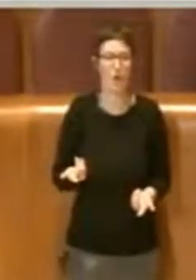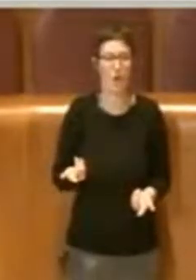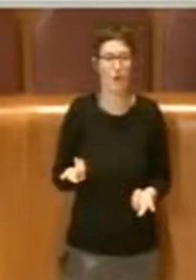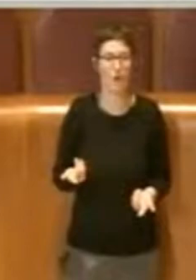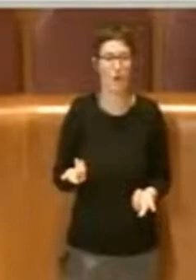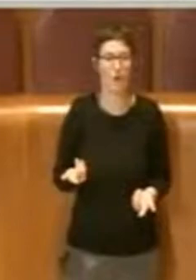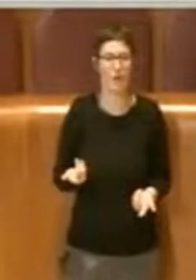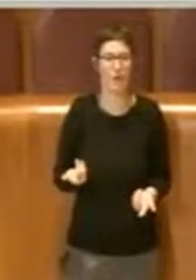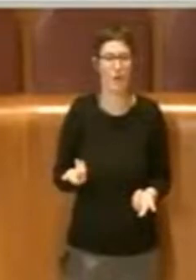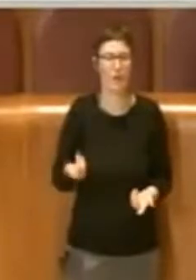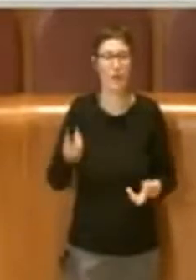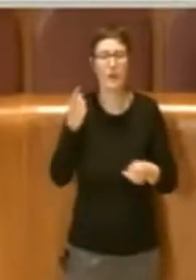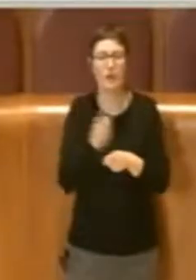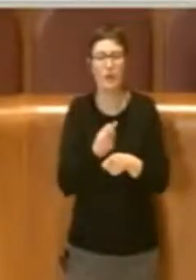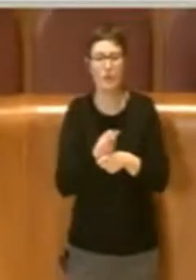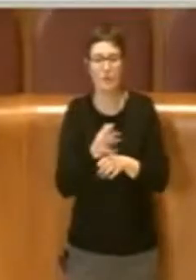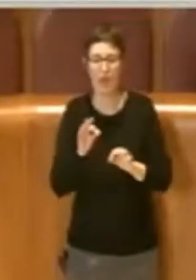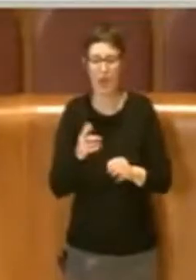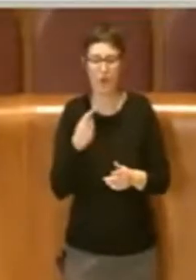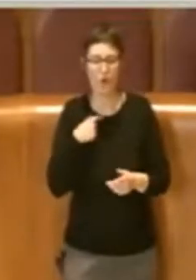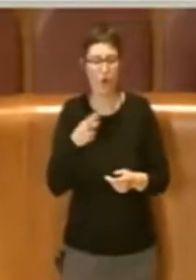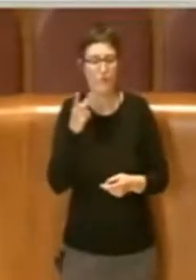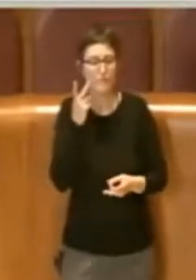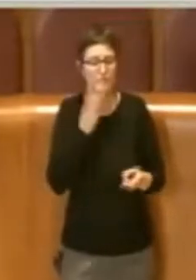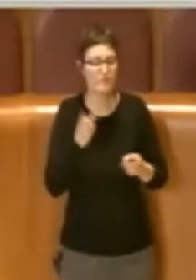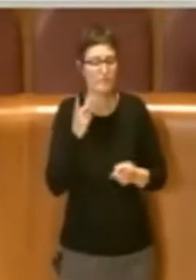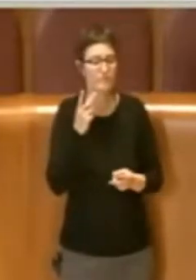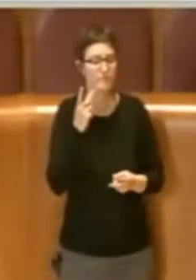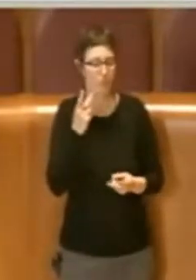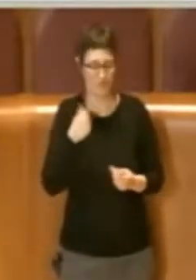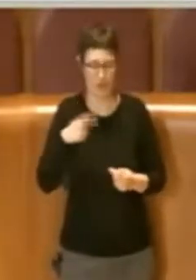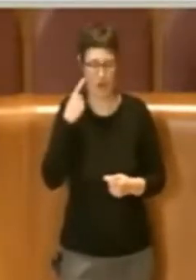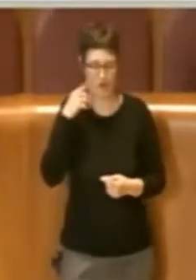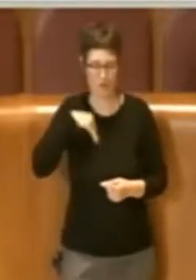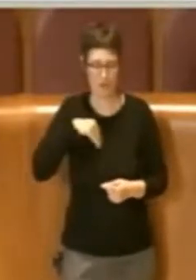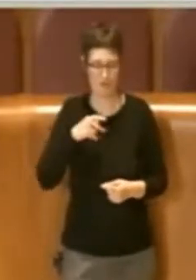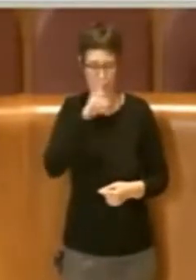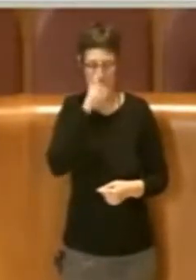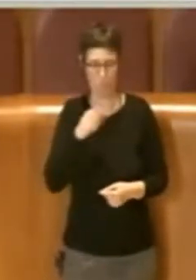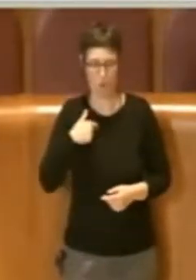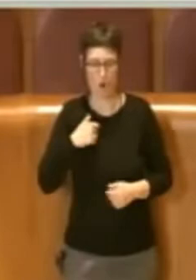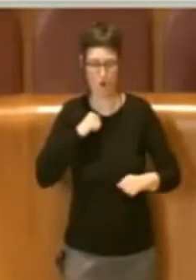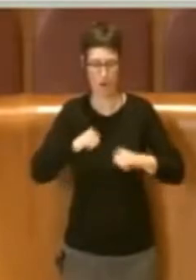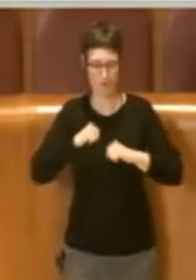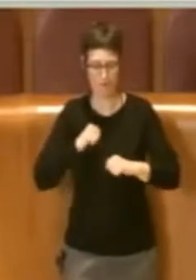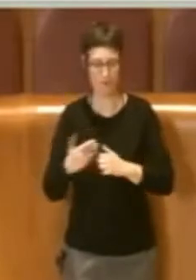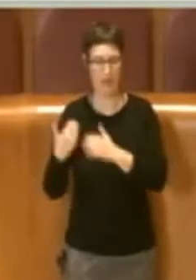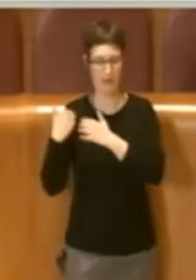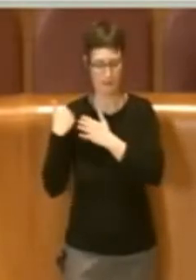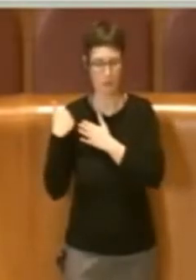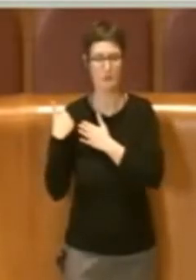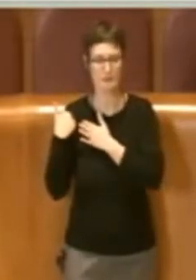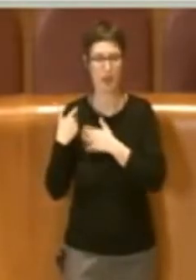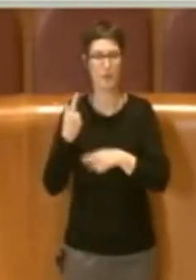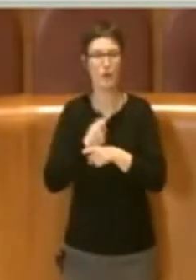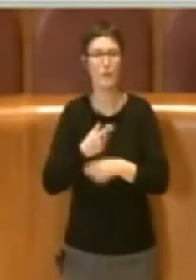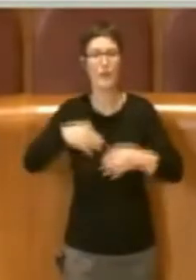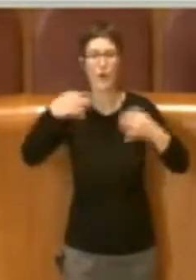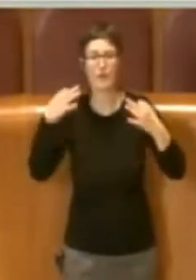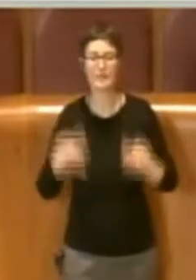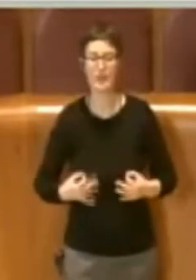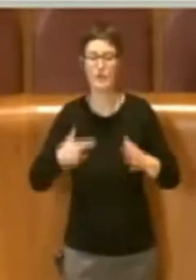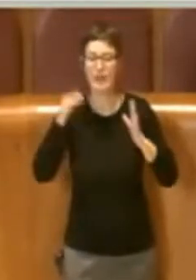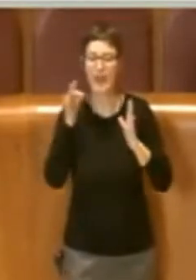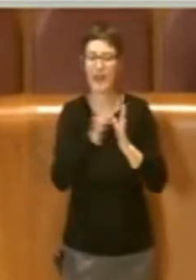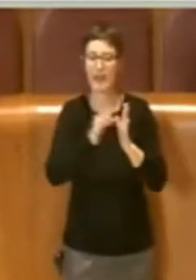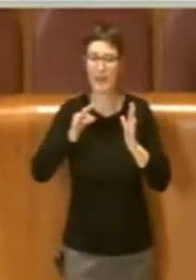amministratori responsabili decidere quali debbano essere i criteri che devono essere alla